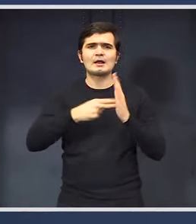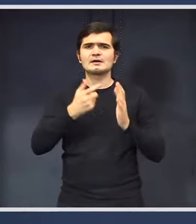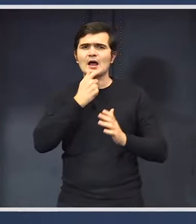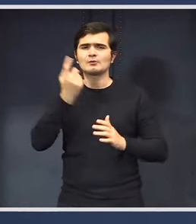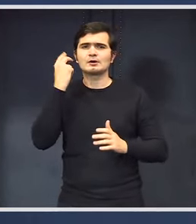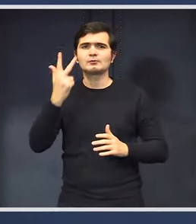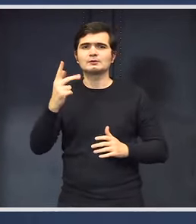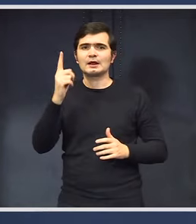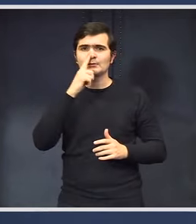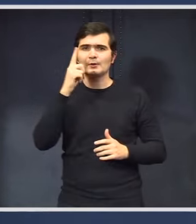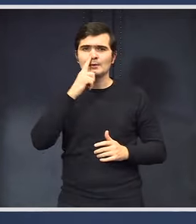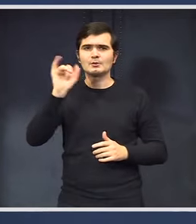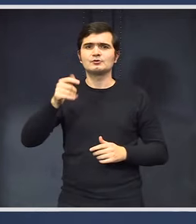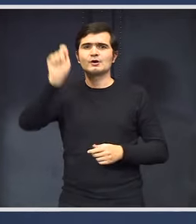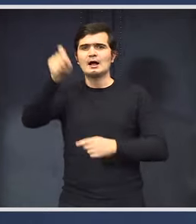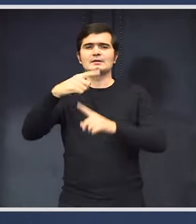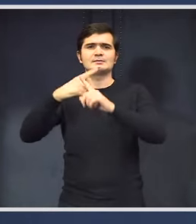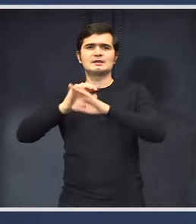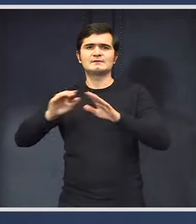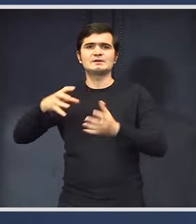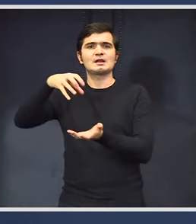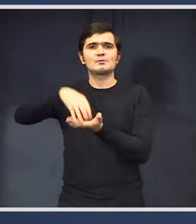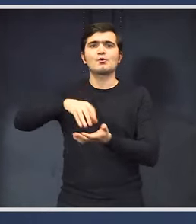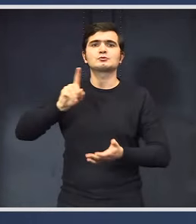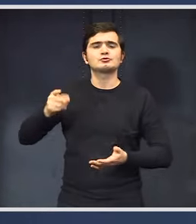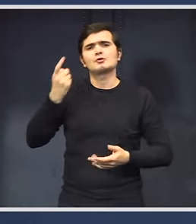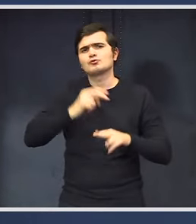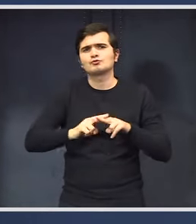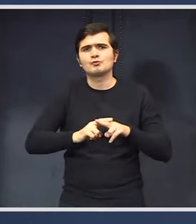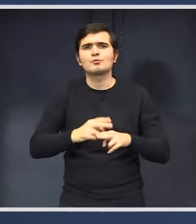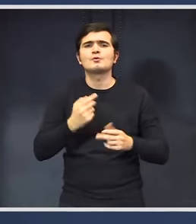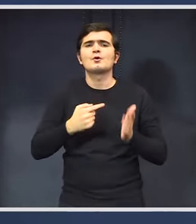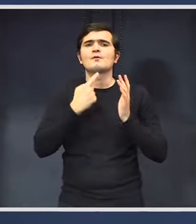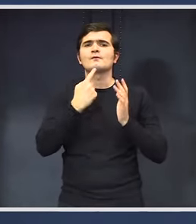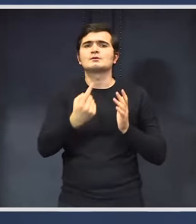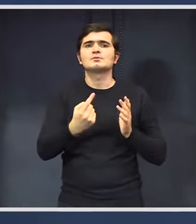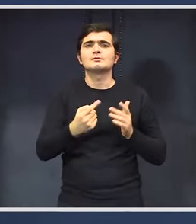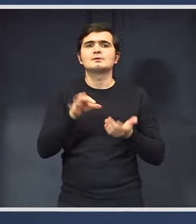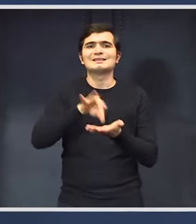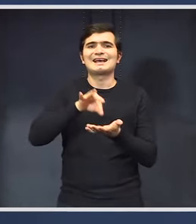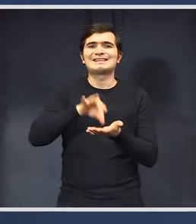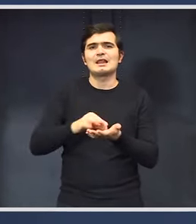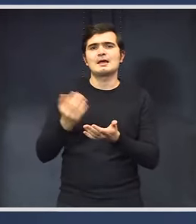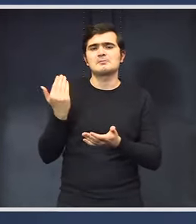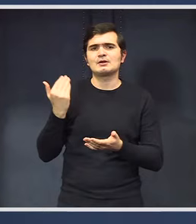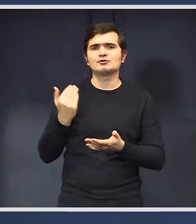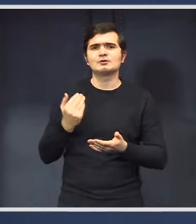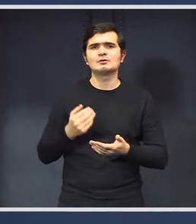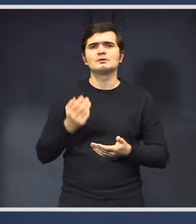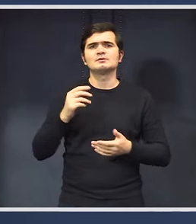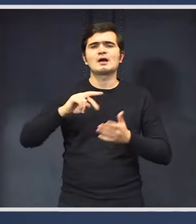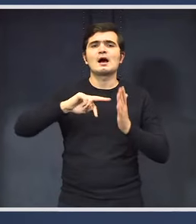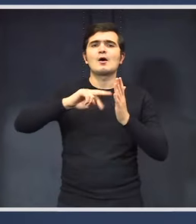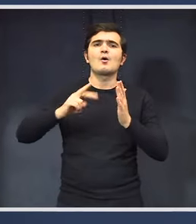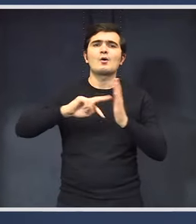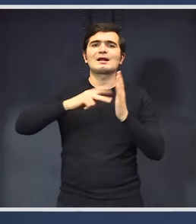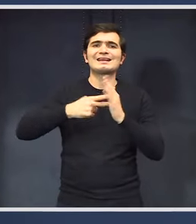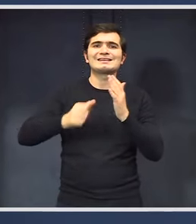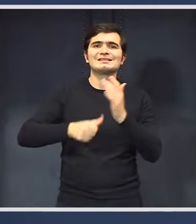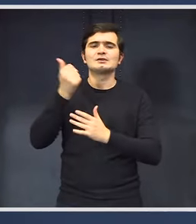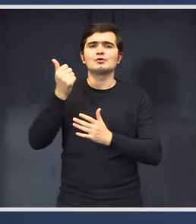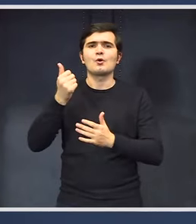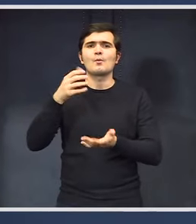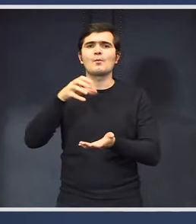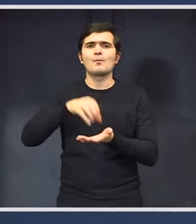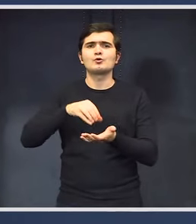prin care a fost desfințat postul respectiv, nu știu cum a fost făcută, dar vă spun datele la rece. A fost o reorganizare, postul respectiv a fost desfințat